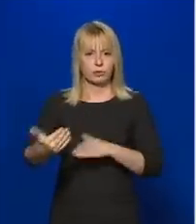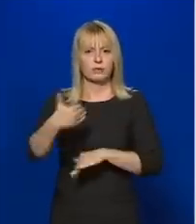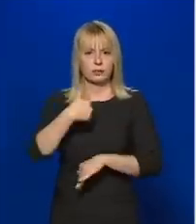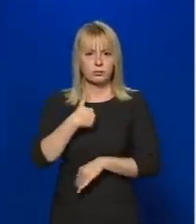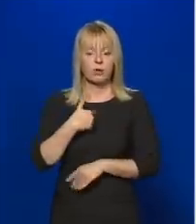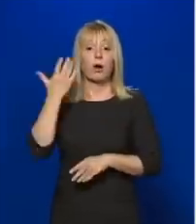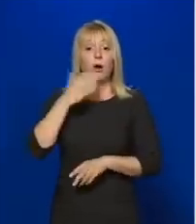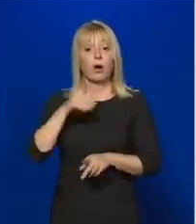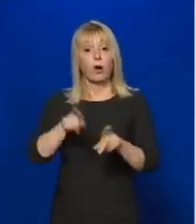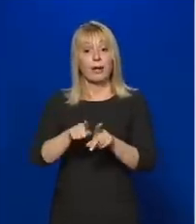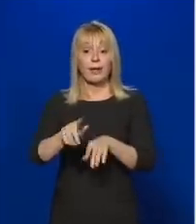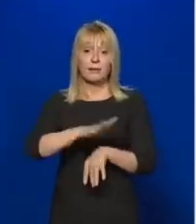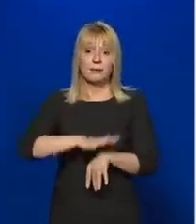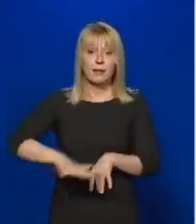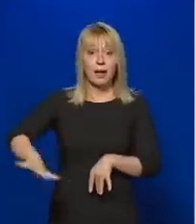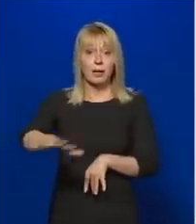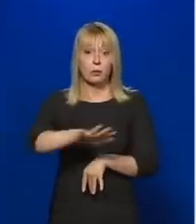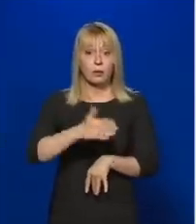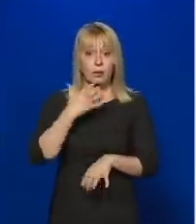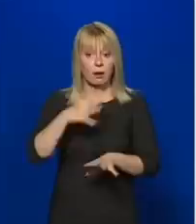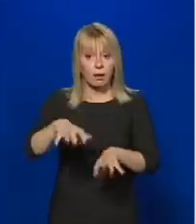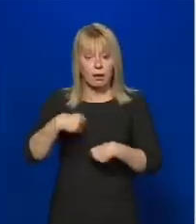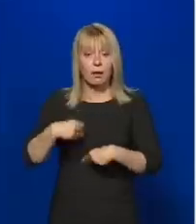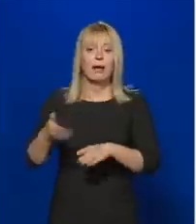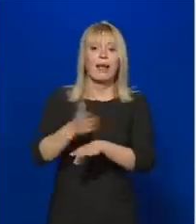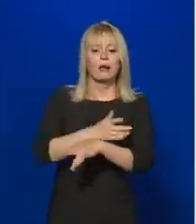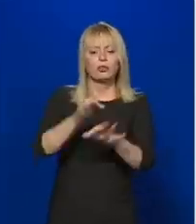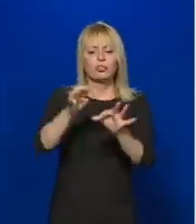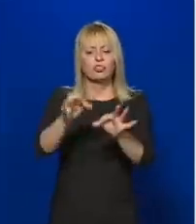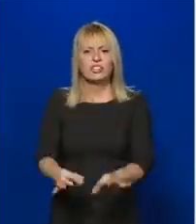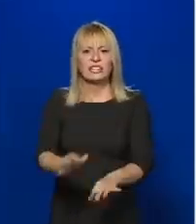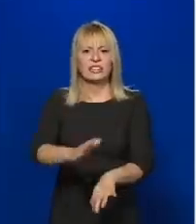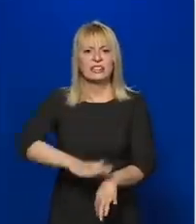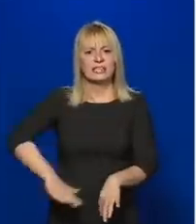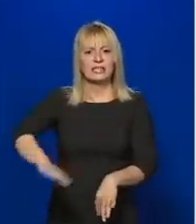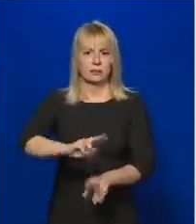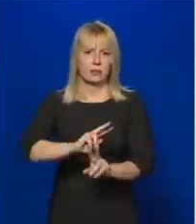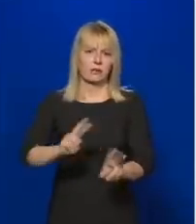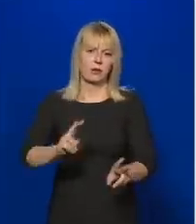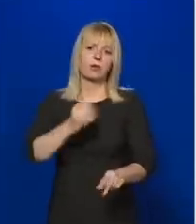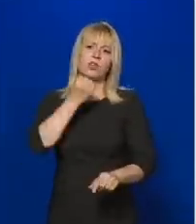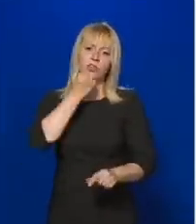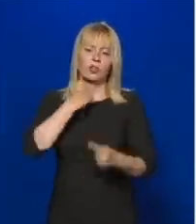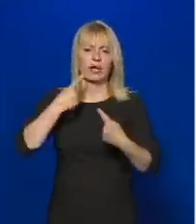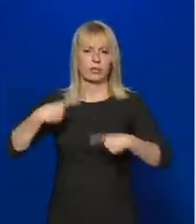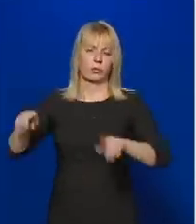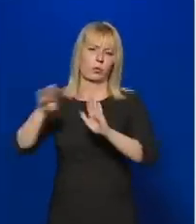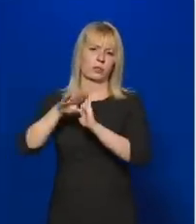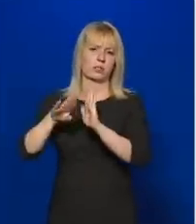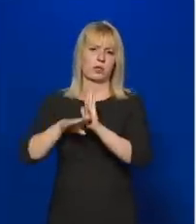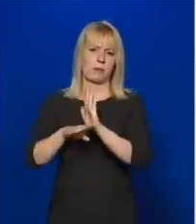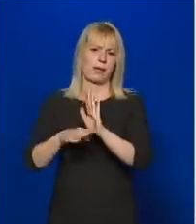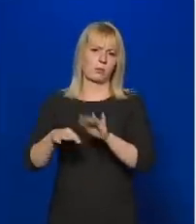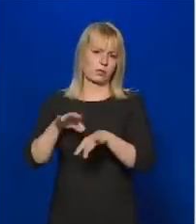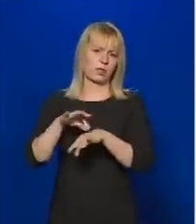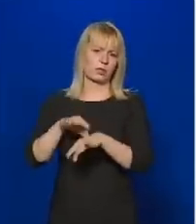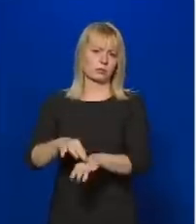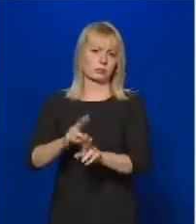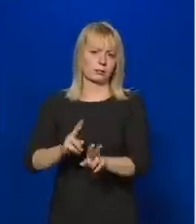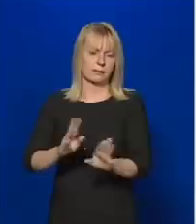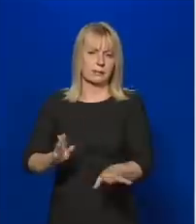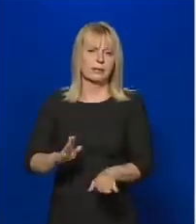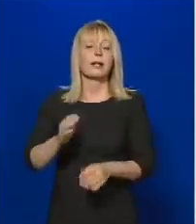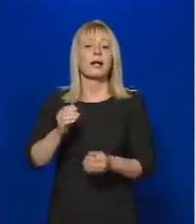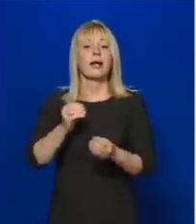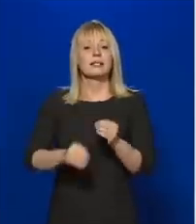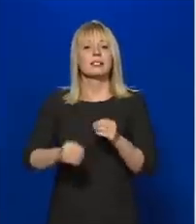sírok vannak, akkor ezekre is vonatkozó sajátos külön szabályozás lépjen életbe. Ezért Semén